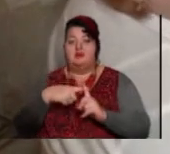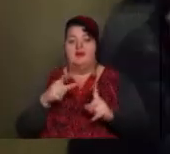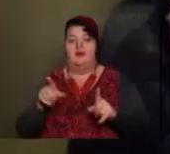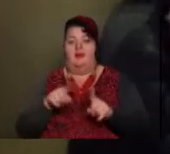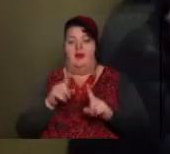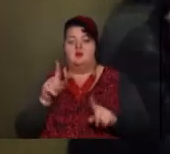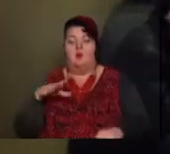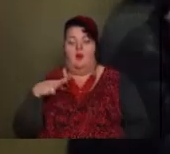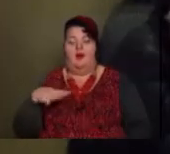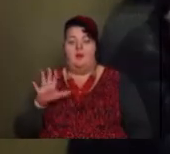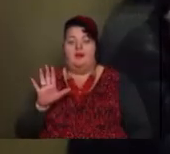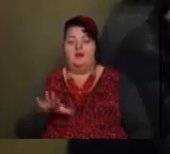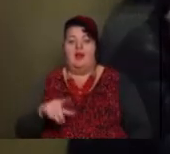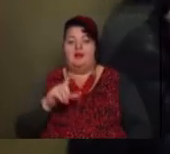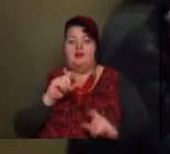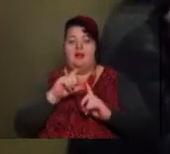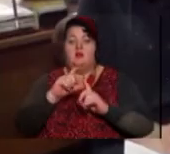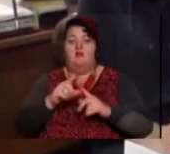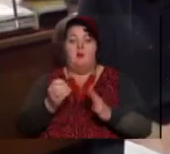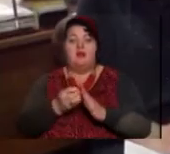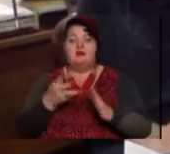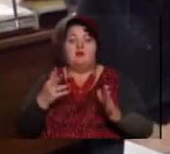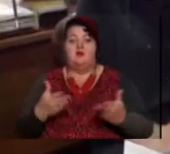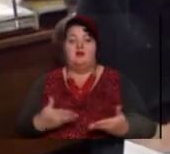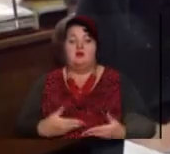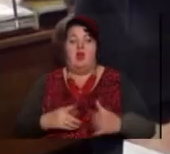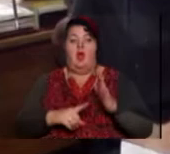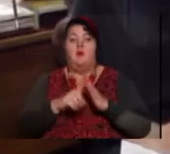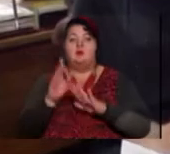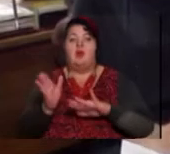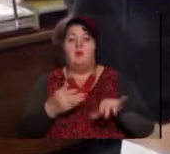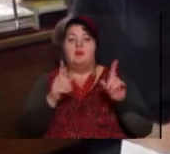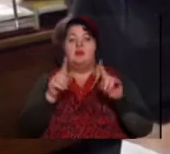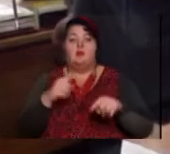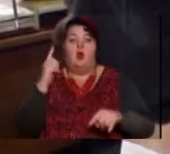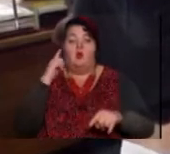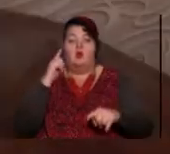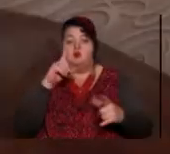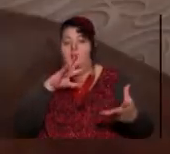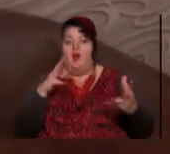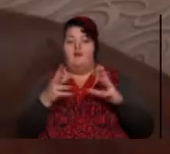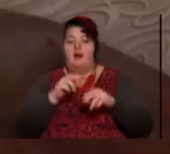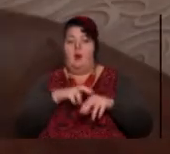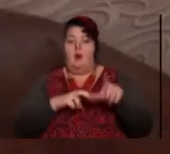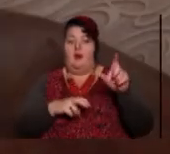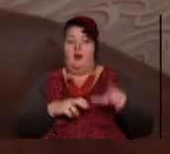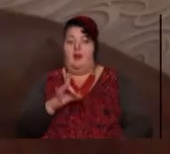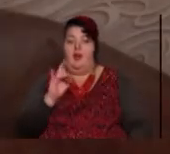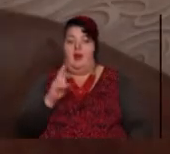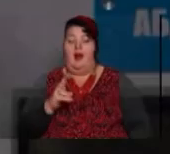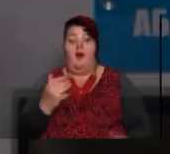За словами Олени, цінувати життя вона почала тільки після того, як почула вирок лікарів рак. Зараз жінка